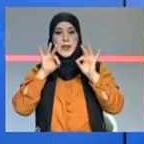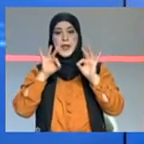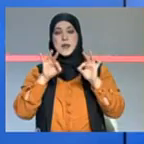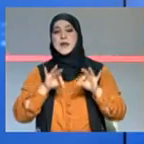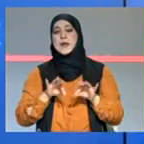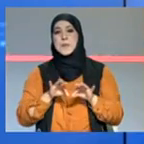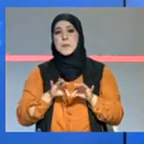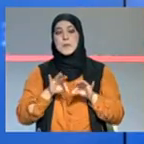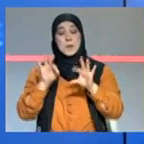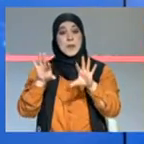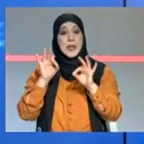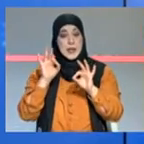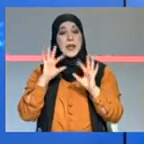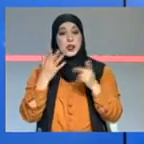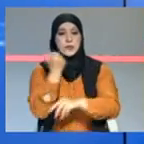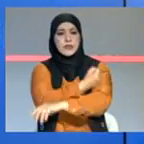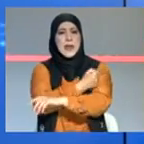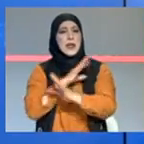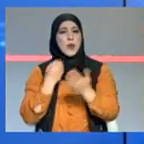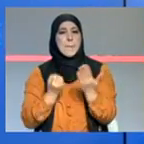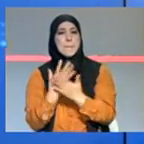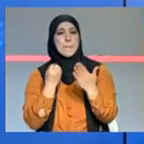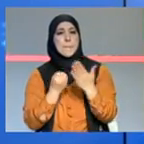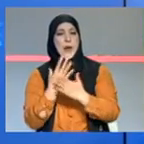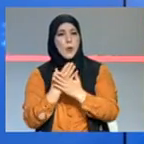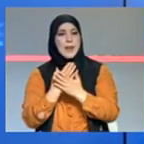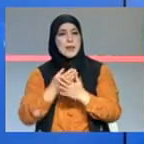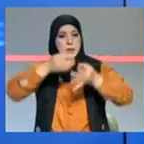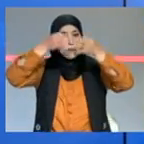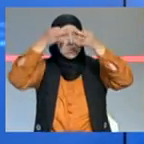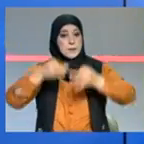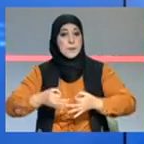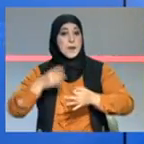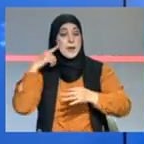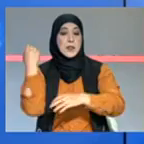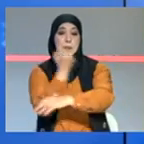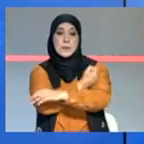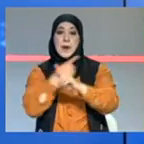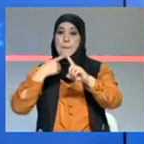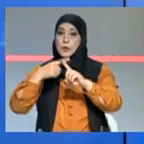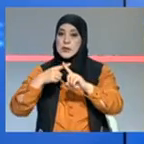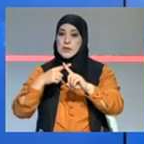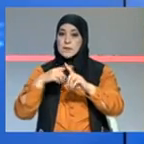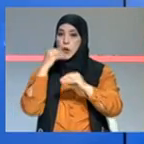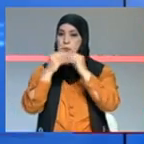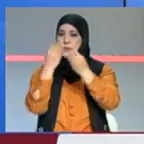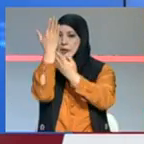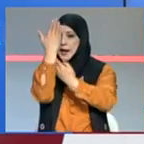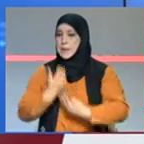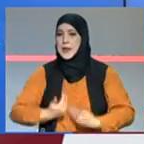عندنا معلومات دقيقة على مدى نجاعته فاعليته خاصة في الحماية ضد المرض